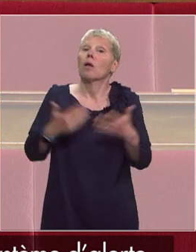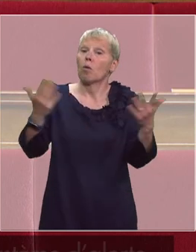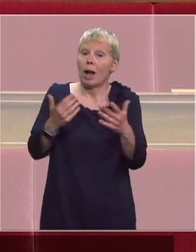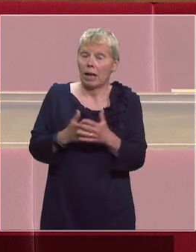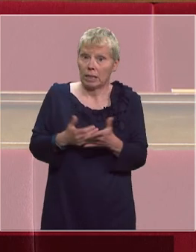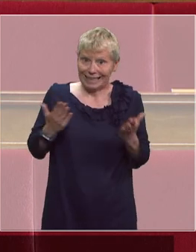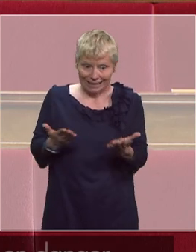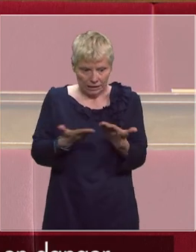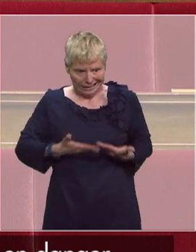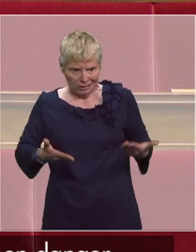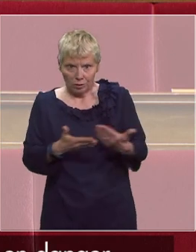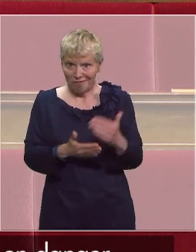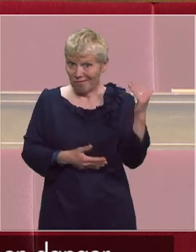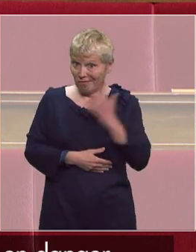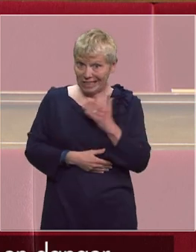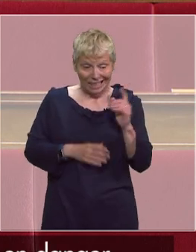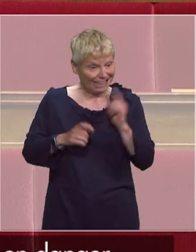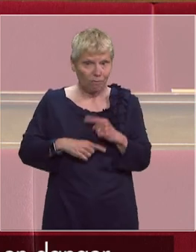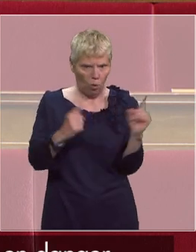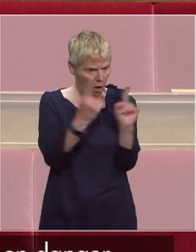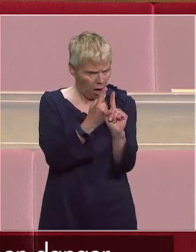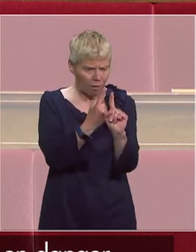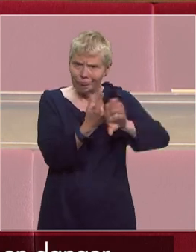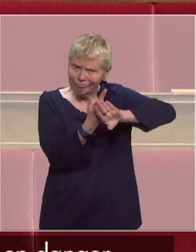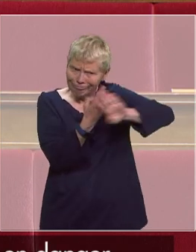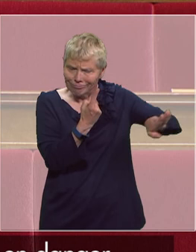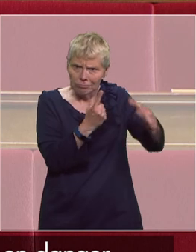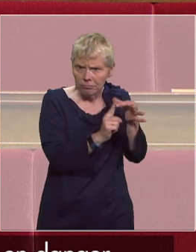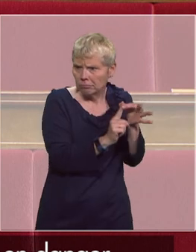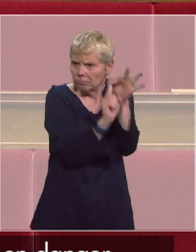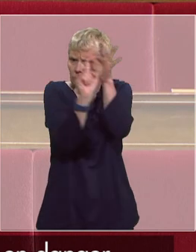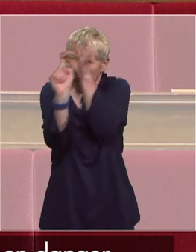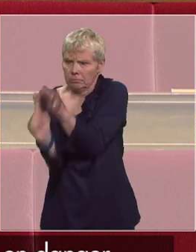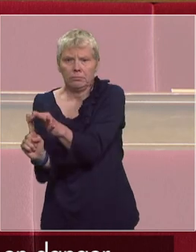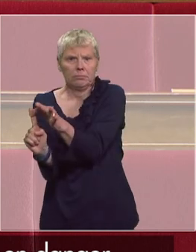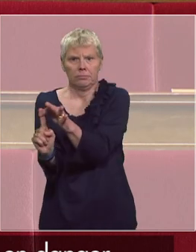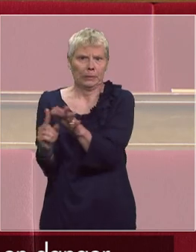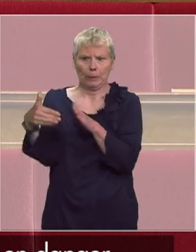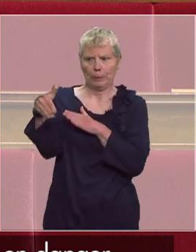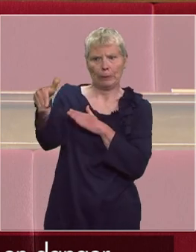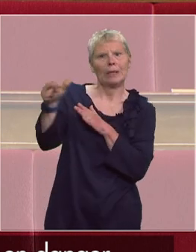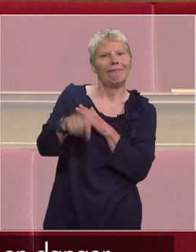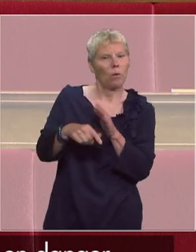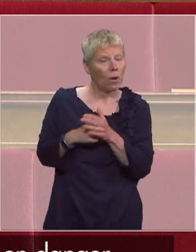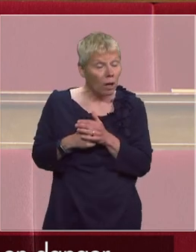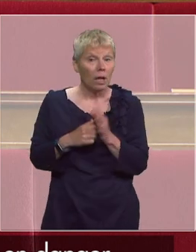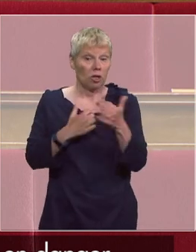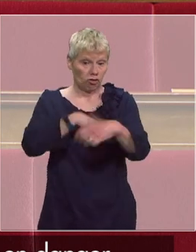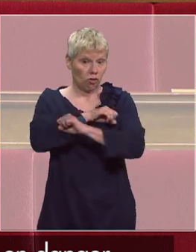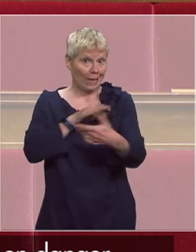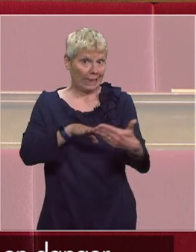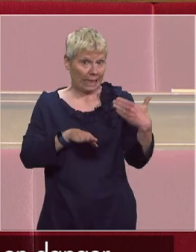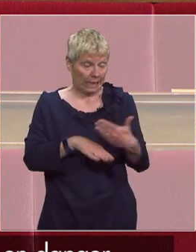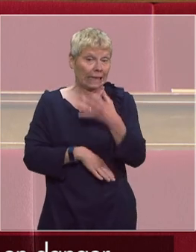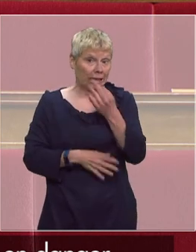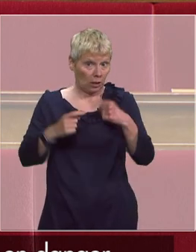déterminer les conditions rapides de décohabitation autant qu'elles soient possibles la semaine dernière il a été annoncé que l'Etat